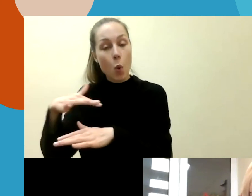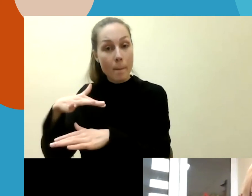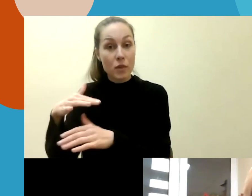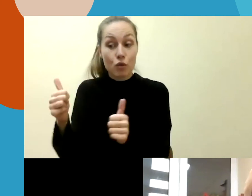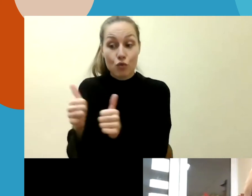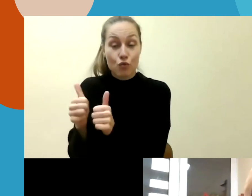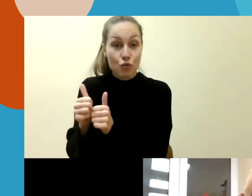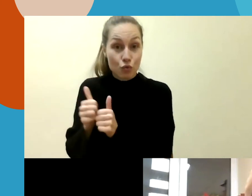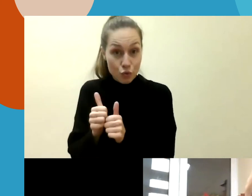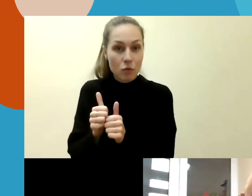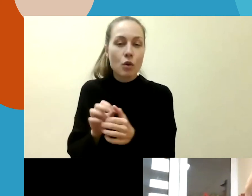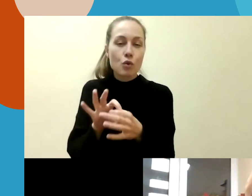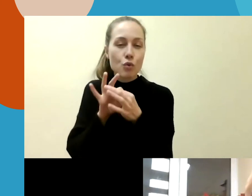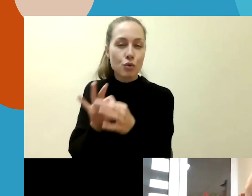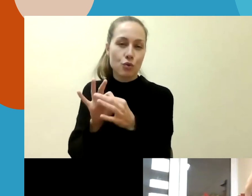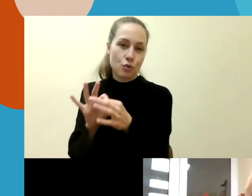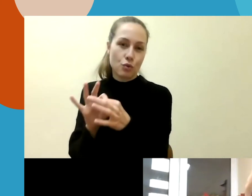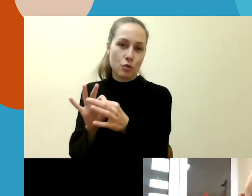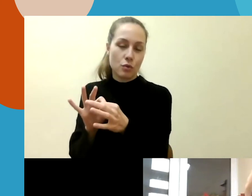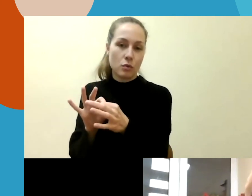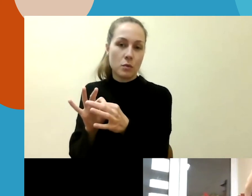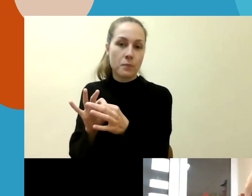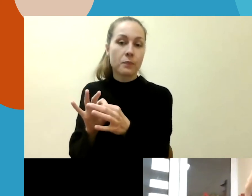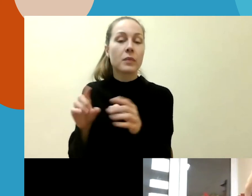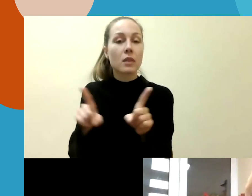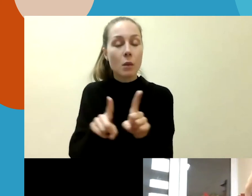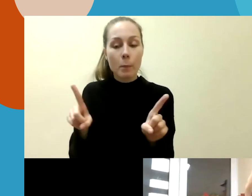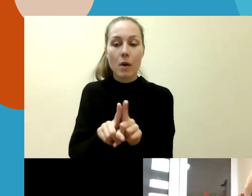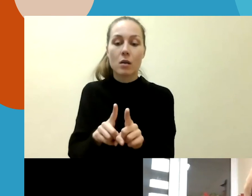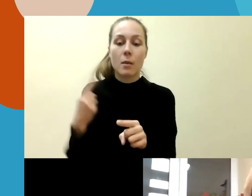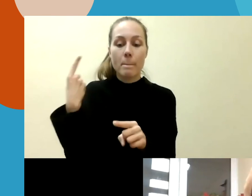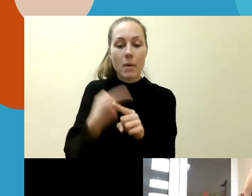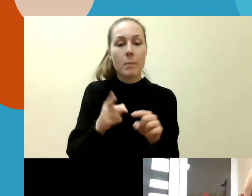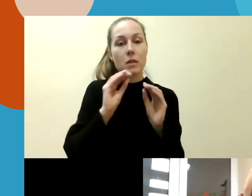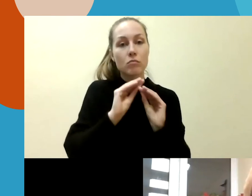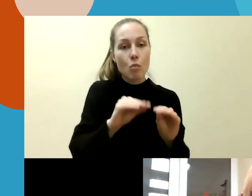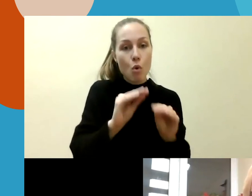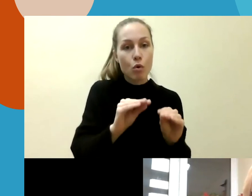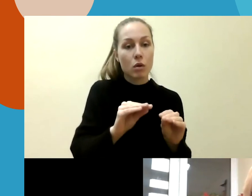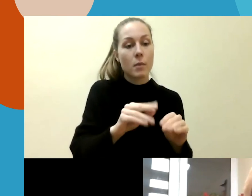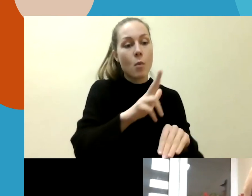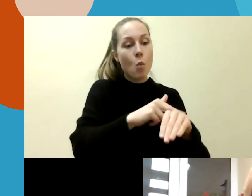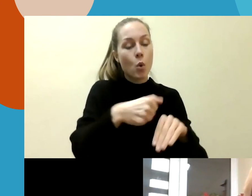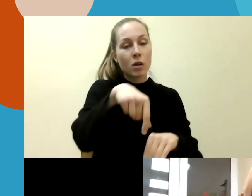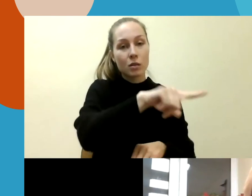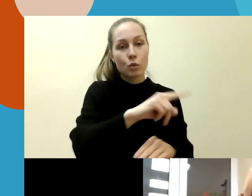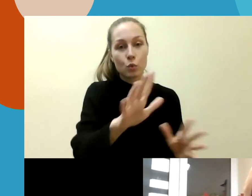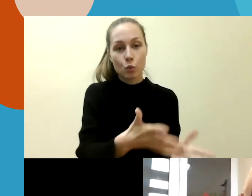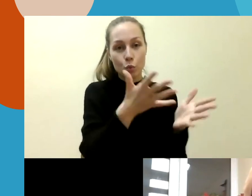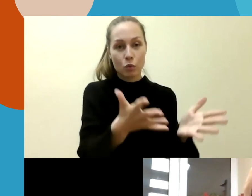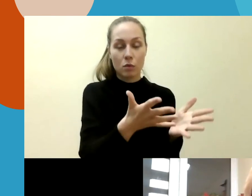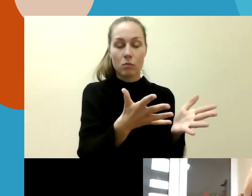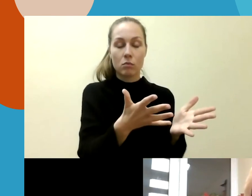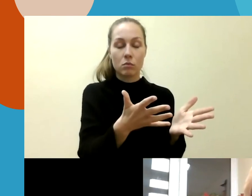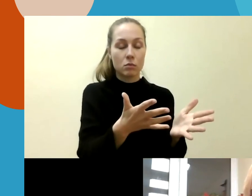mūsų. Ir be abejo, kad papildomių mokymai policijos pareigūnų ūkdymas, tai duos,